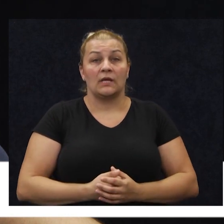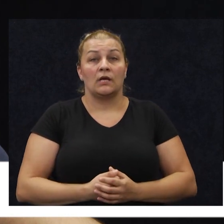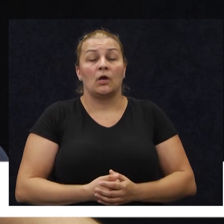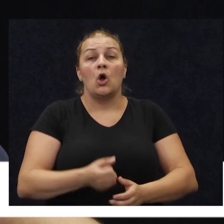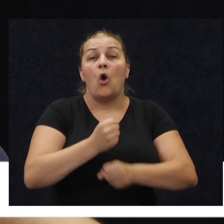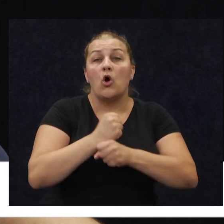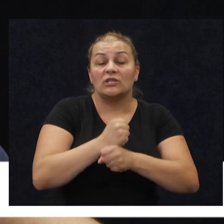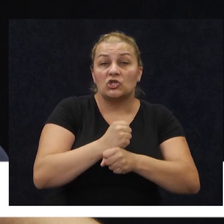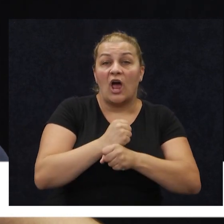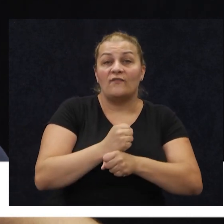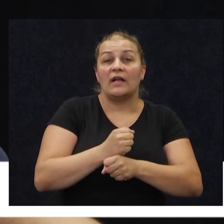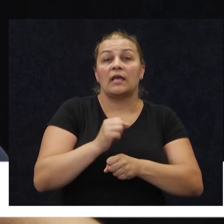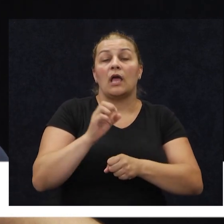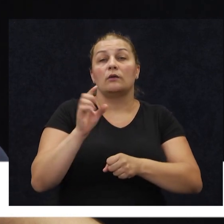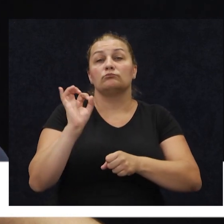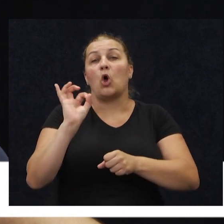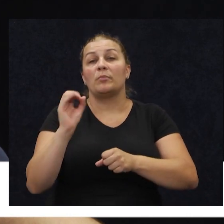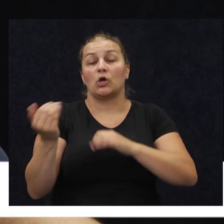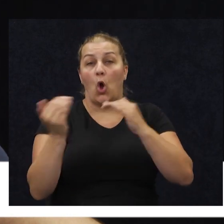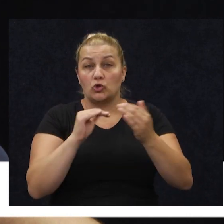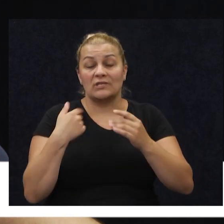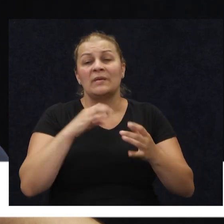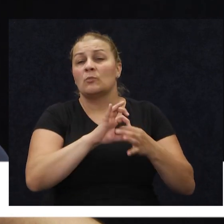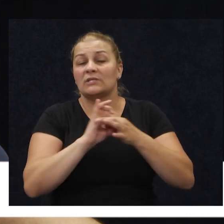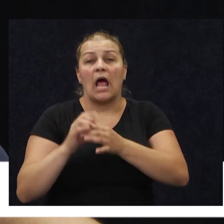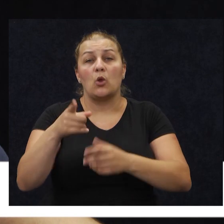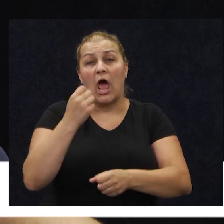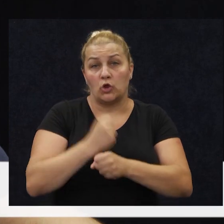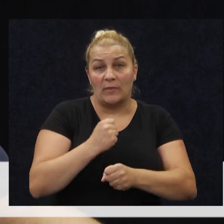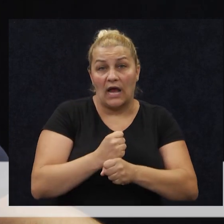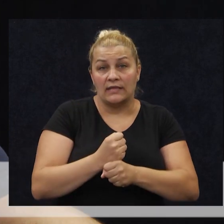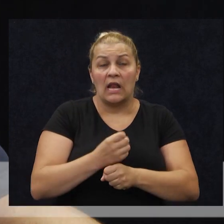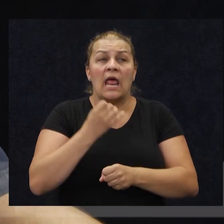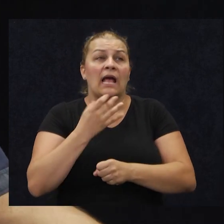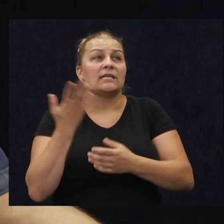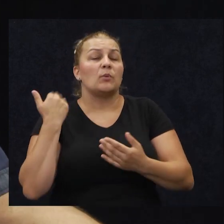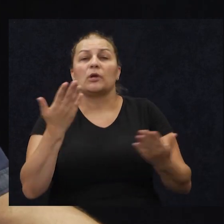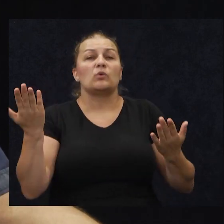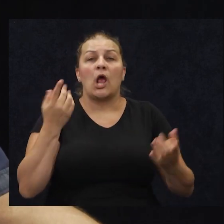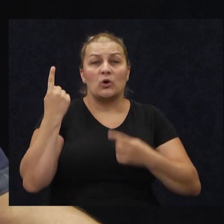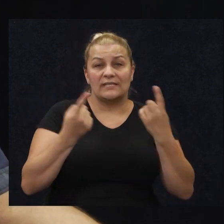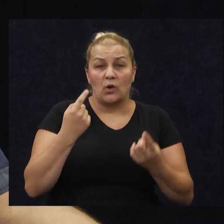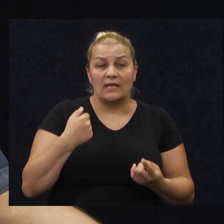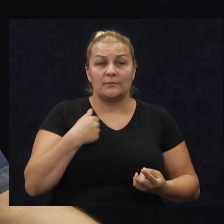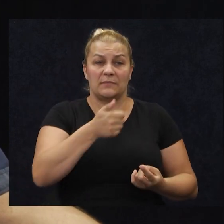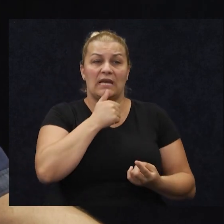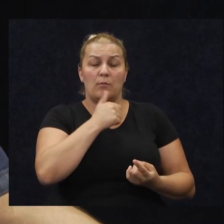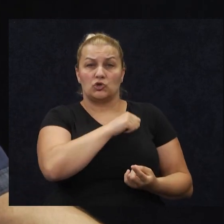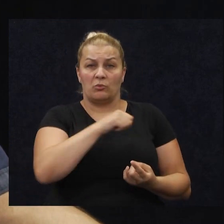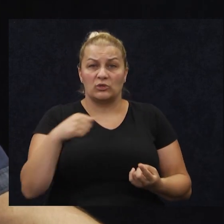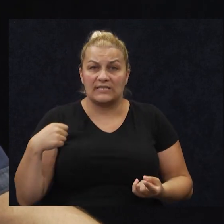Održavanje, uspostavljanje dobrih odnosa, na tome smo stalno radili. Prema tome, kad smo bili u nekoj situaciji, da ne možemo sami, da se nalazimo na,